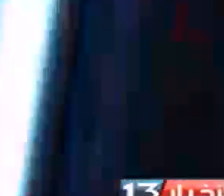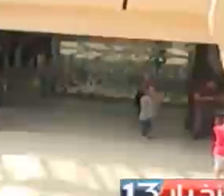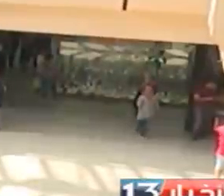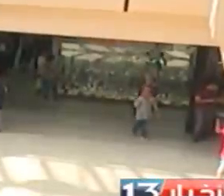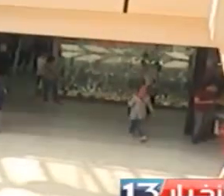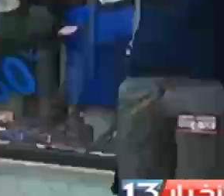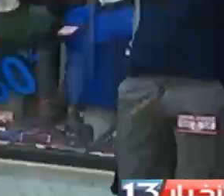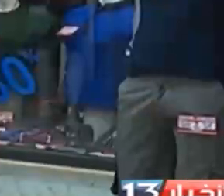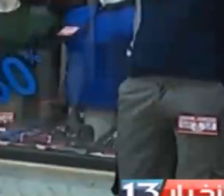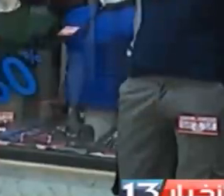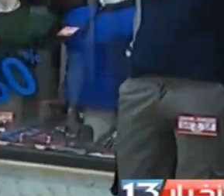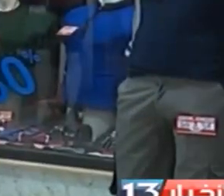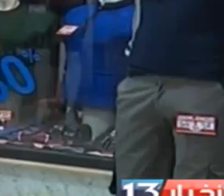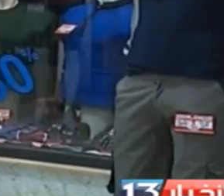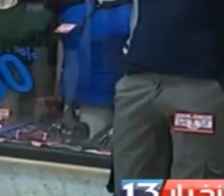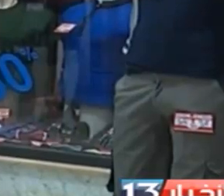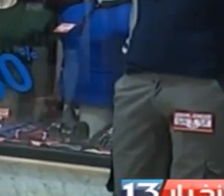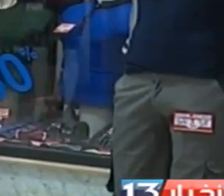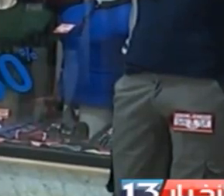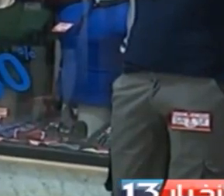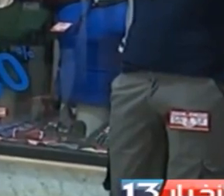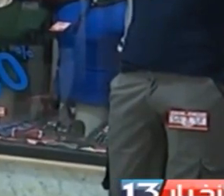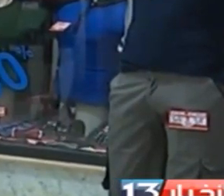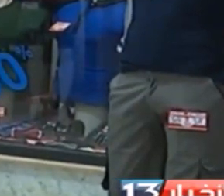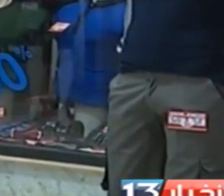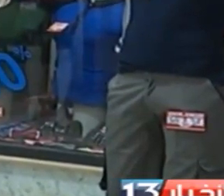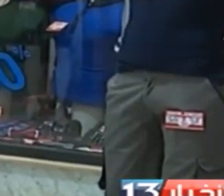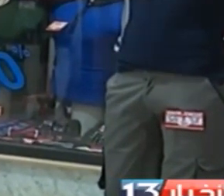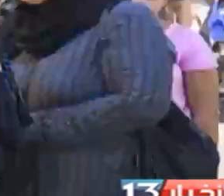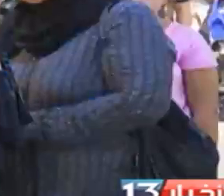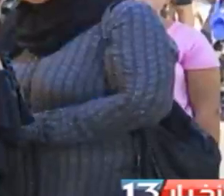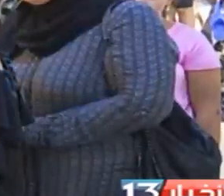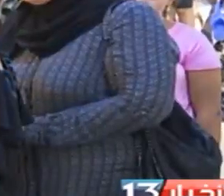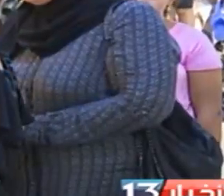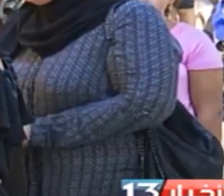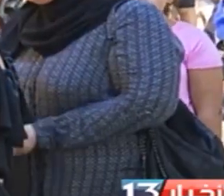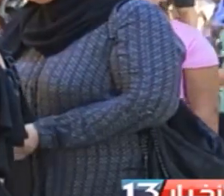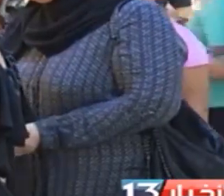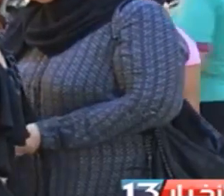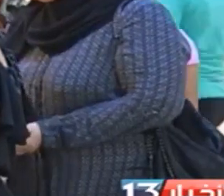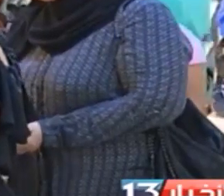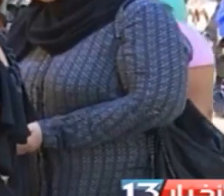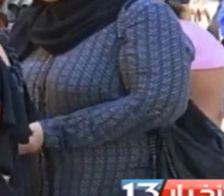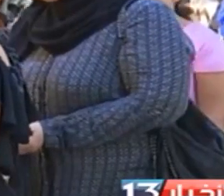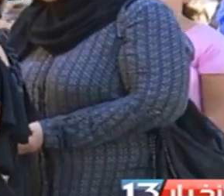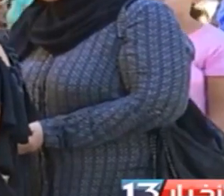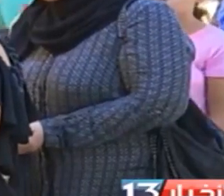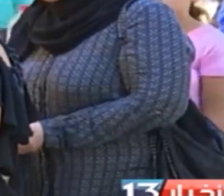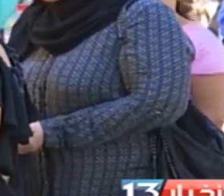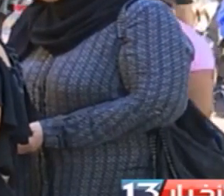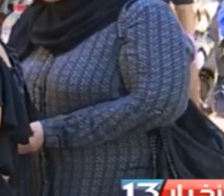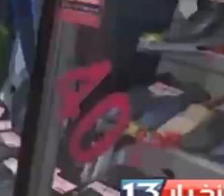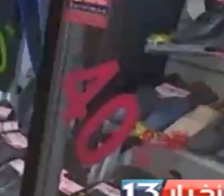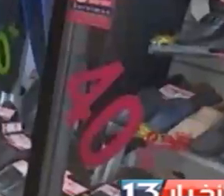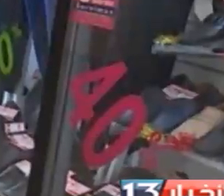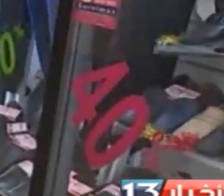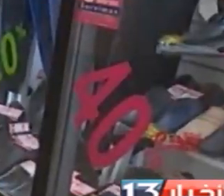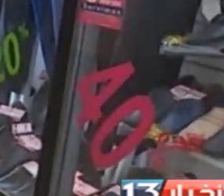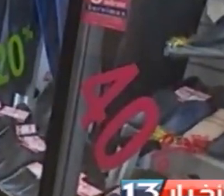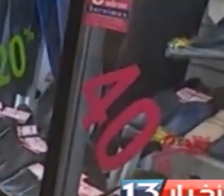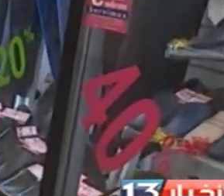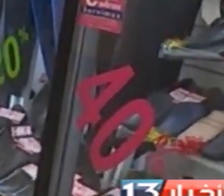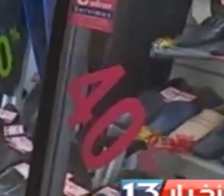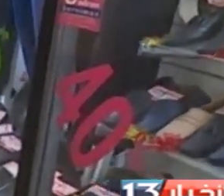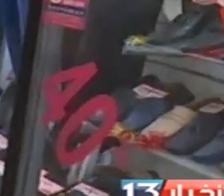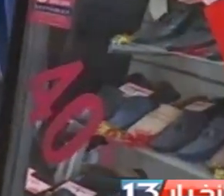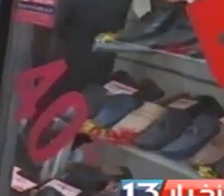في الأسبوع الثاني من التخفضات الصيفية تسجيل تراجع في الإقبال على المنتجات المعروضة والتزامن مع عيد الأضحى